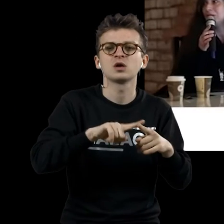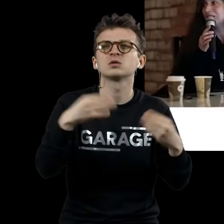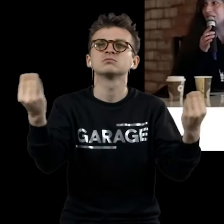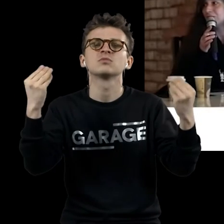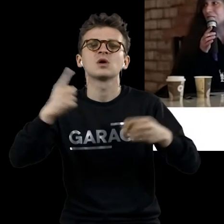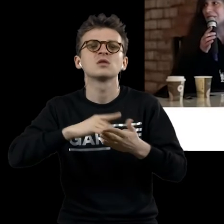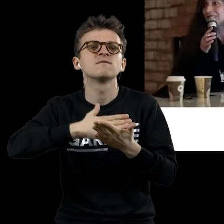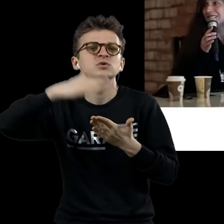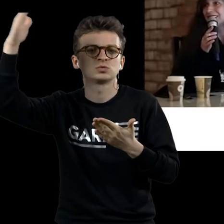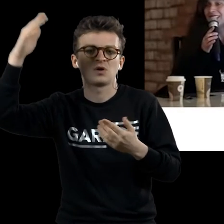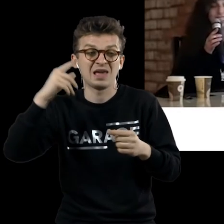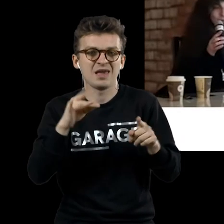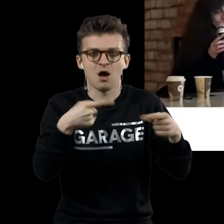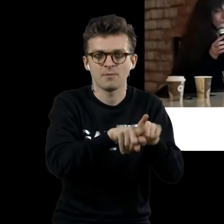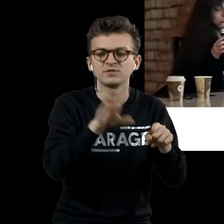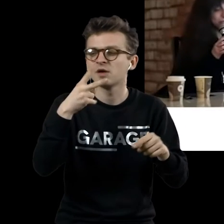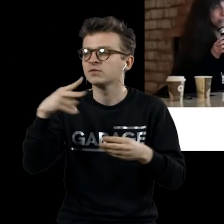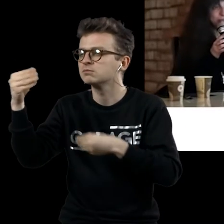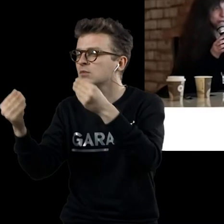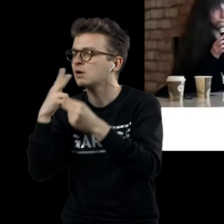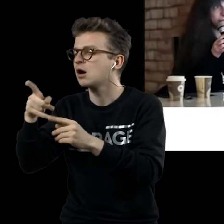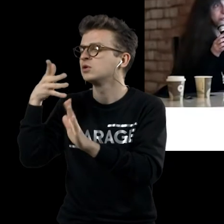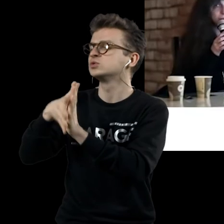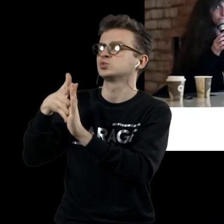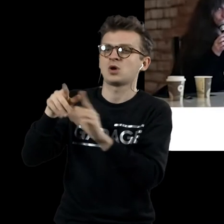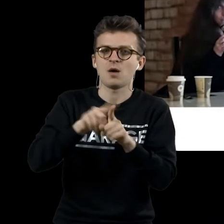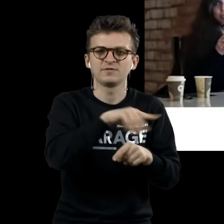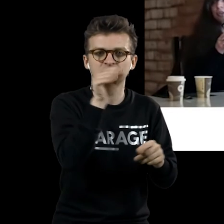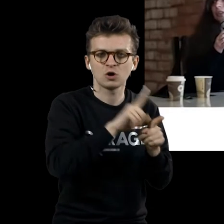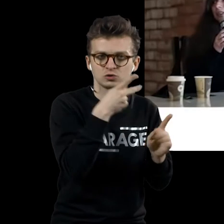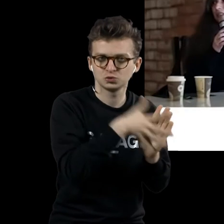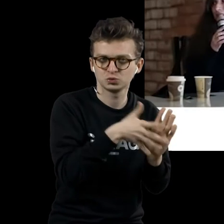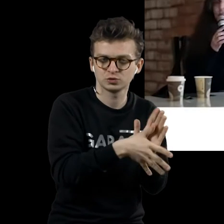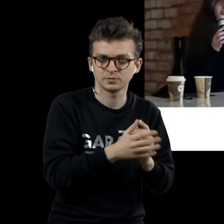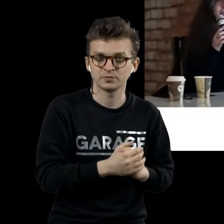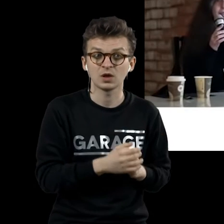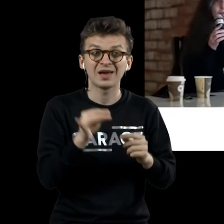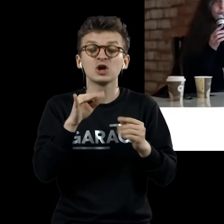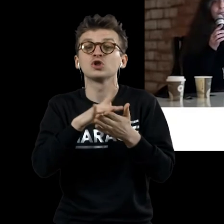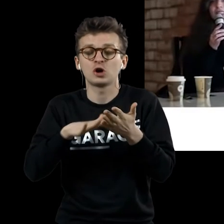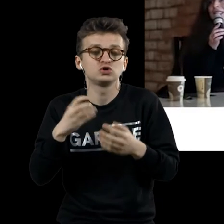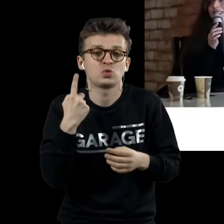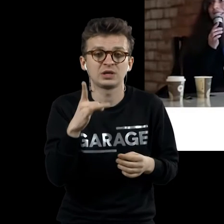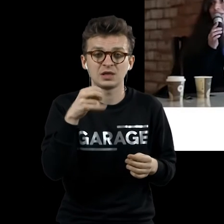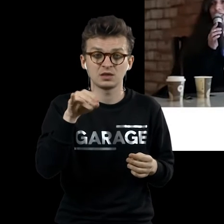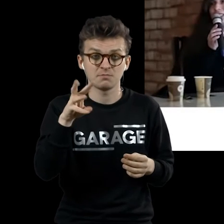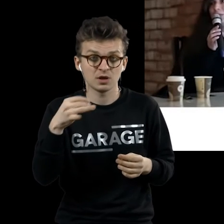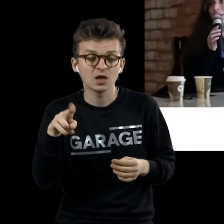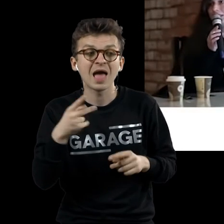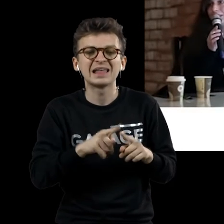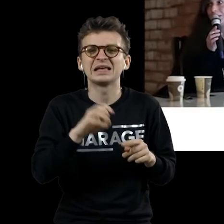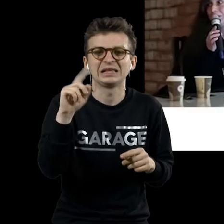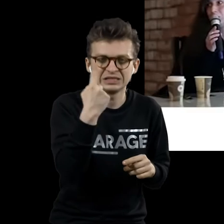Абсолютный тест Роршаха. Ну, как бы дальше еще один. Редимейт. Собственно говоря, это единственный